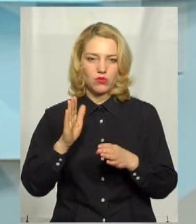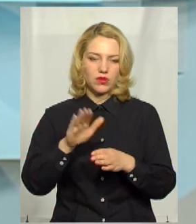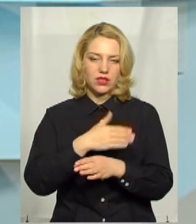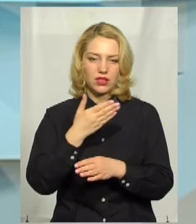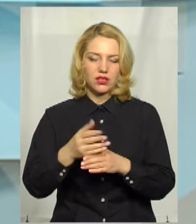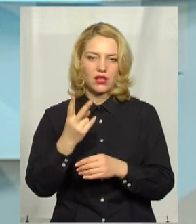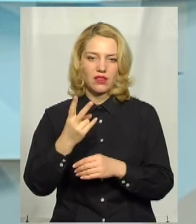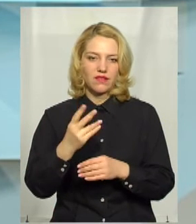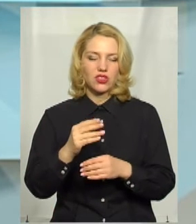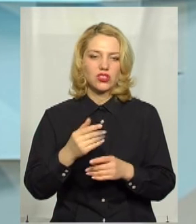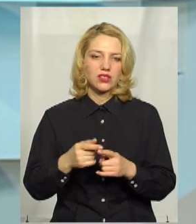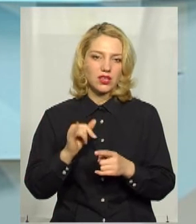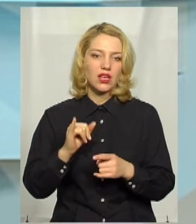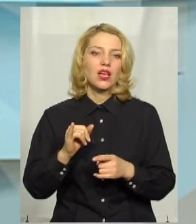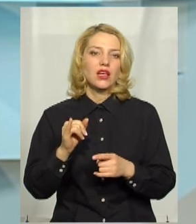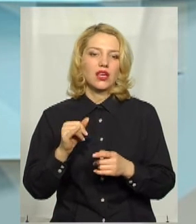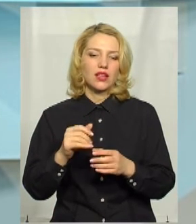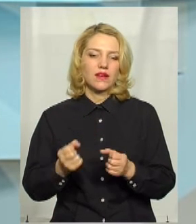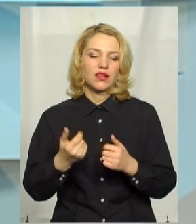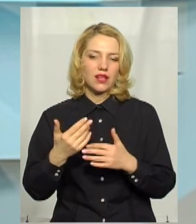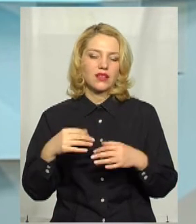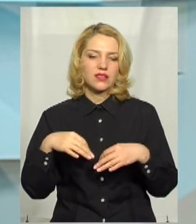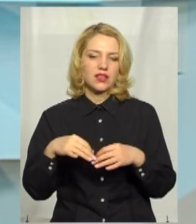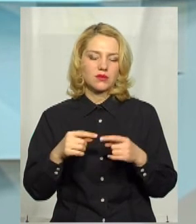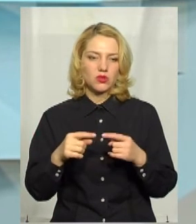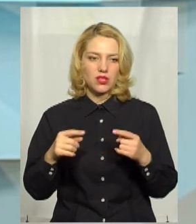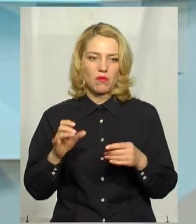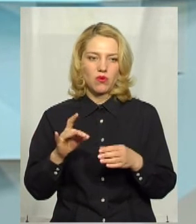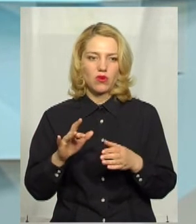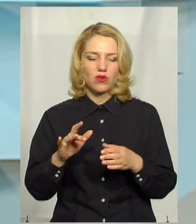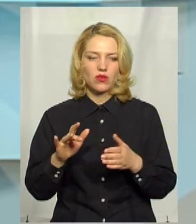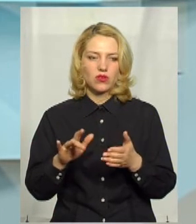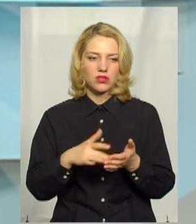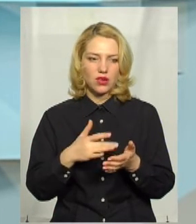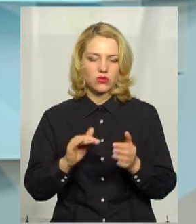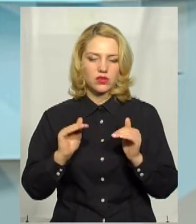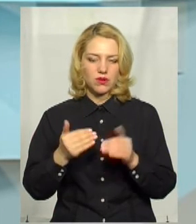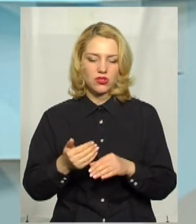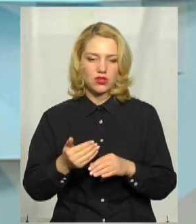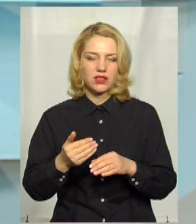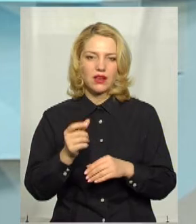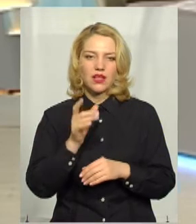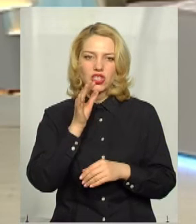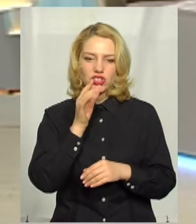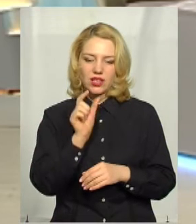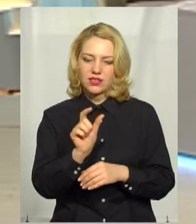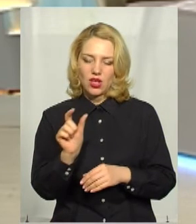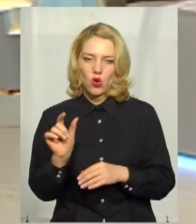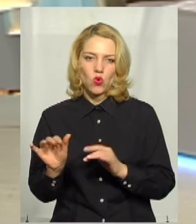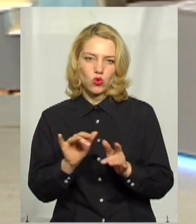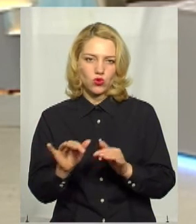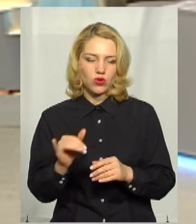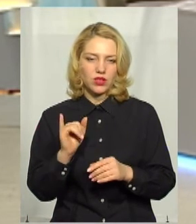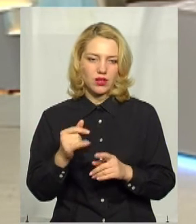дві частини. Відповідно, кількість транспортних засобів, ну, по розрахунку зменшується інтервал руху. Тому, в принципі,